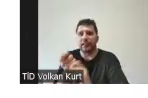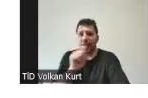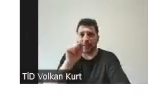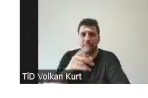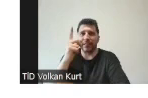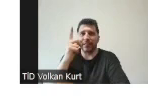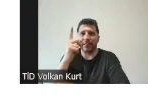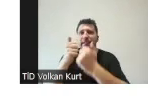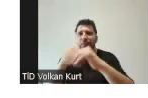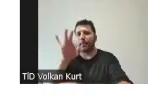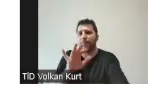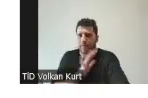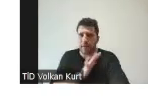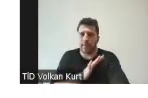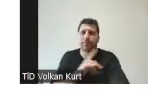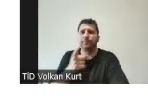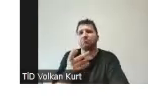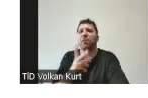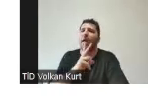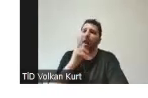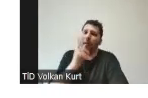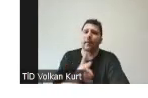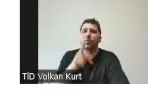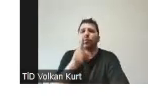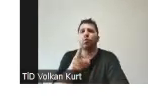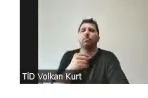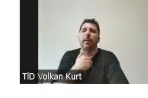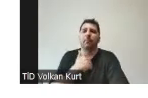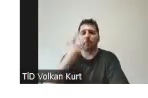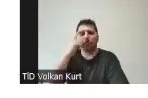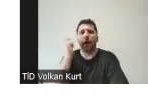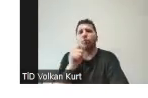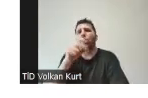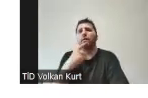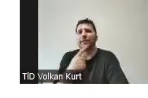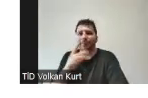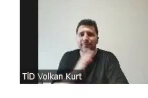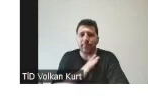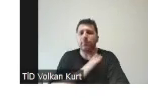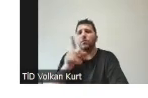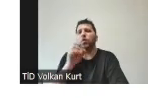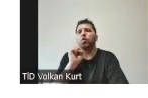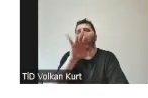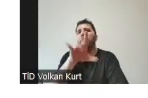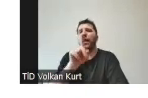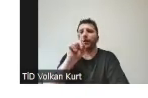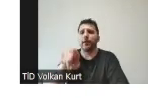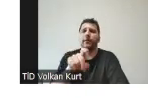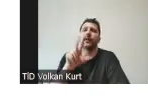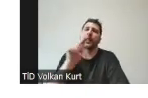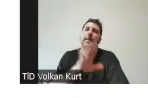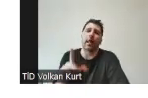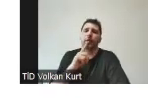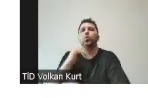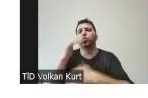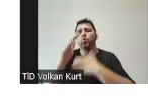bir sistem mevcut. Emindir, eminim, budur benim başvurum dediğiniz anda itibaren gönder butonuna tıklamanız yeterli. Daha